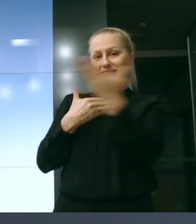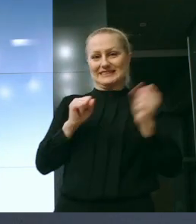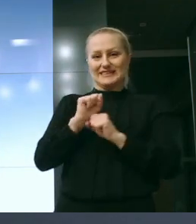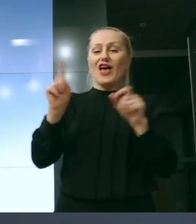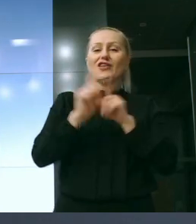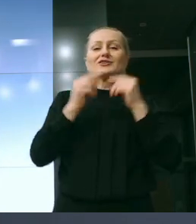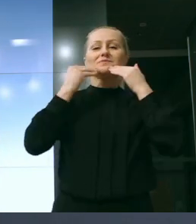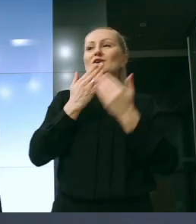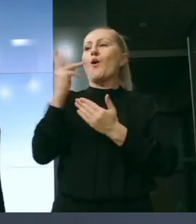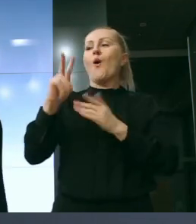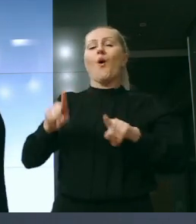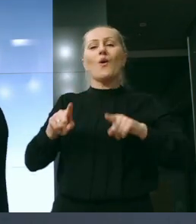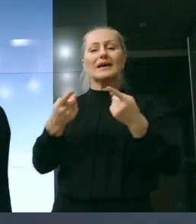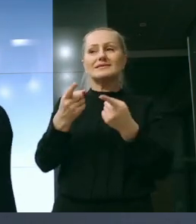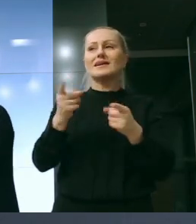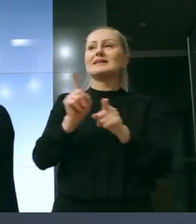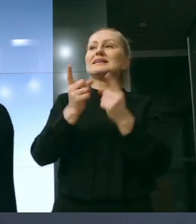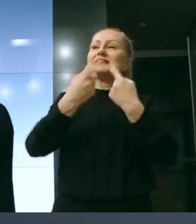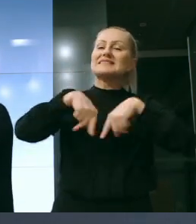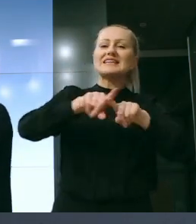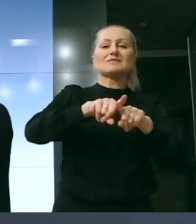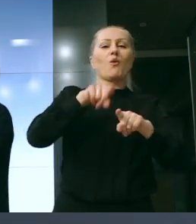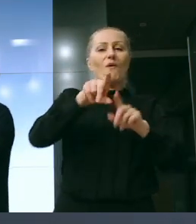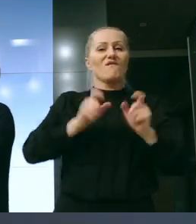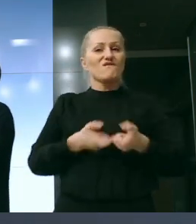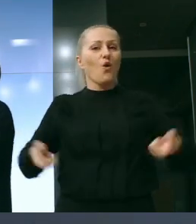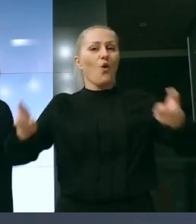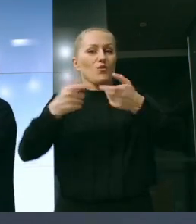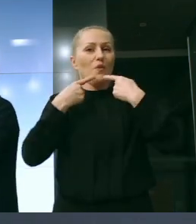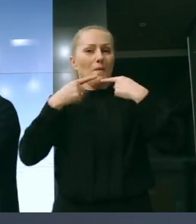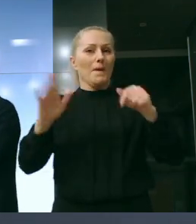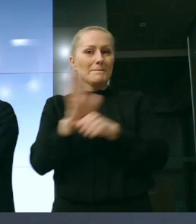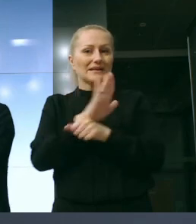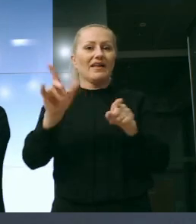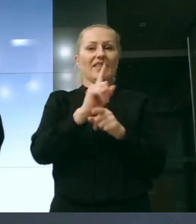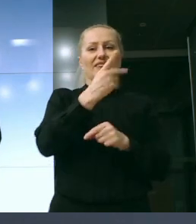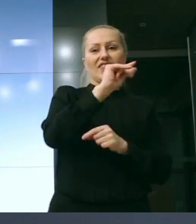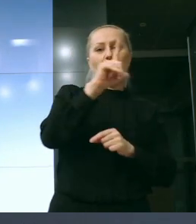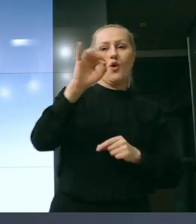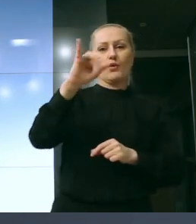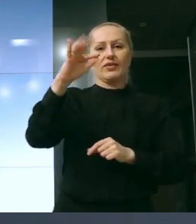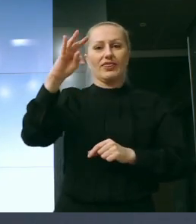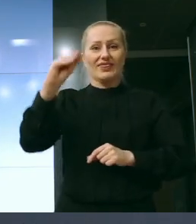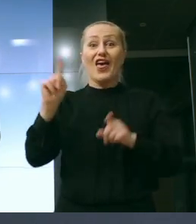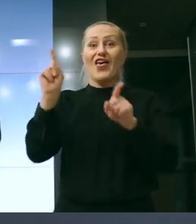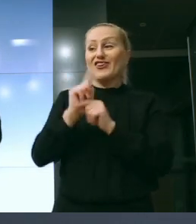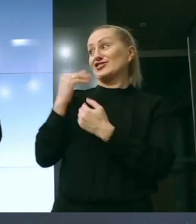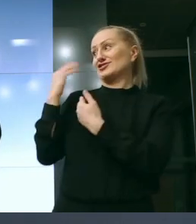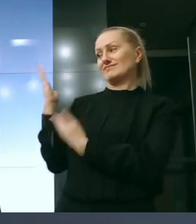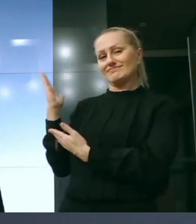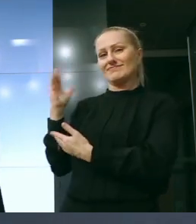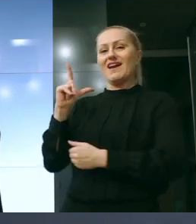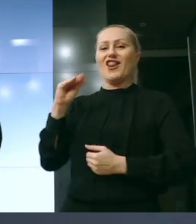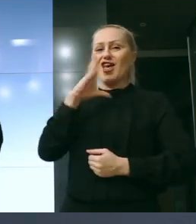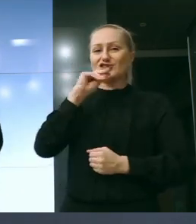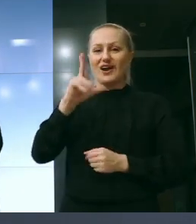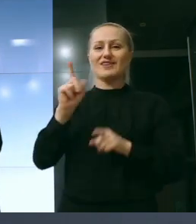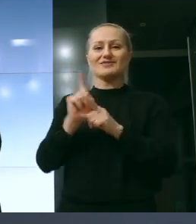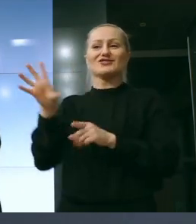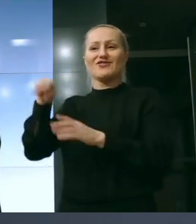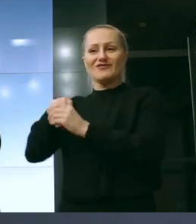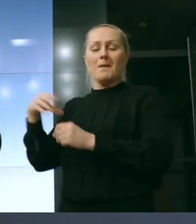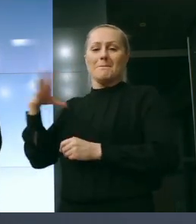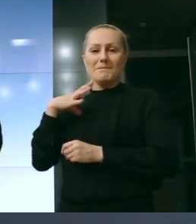organizatorom, zespołowi Forum Podzielnego Biznesu i Deloitte i szczególnie Leszkowi, który był z Państwem i jurorami, i